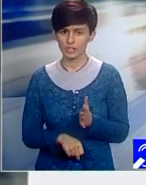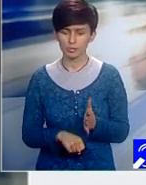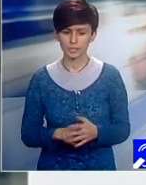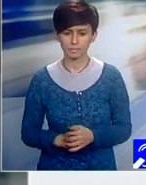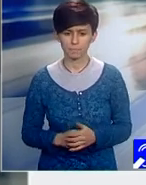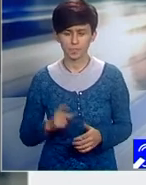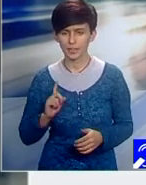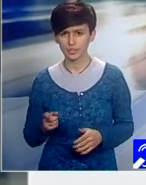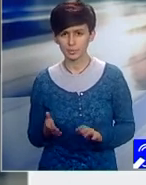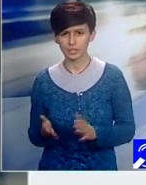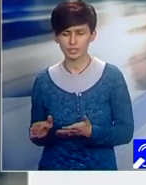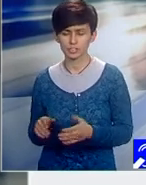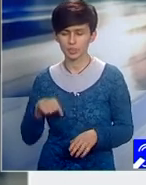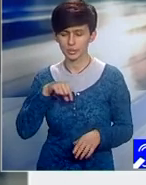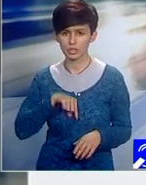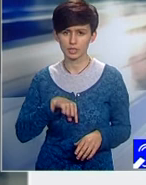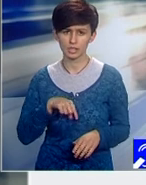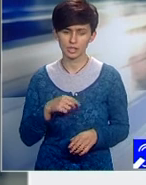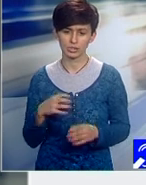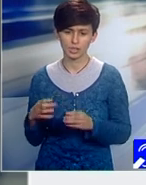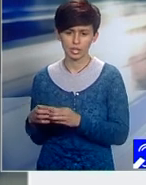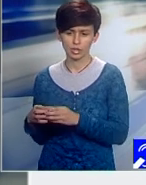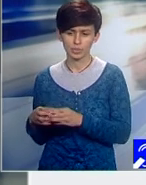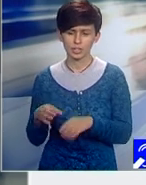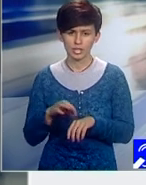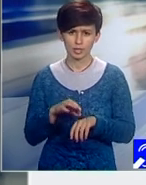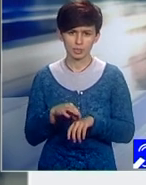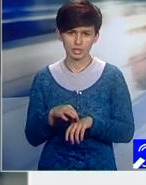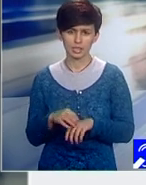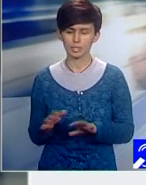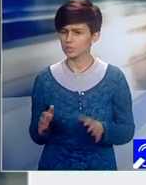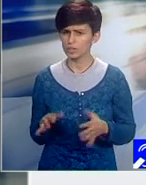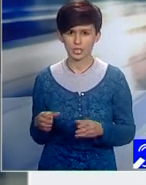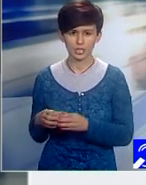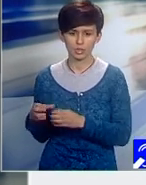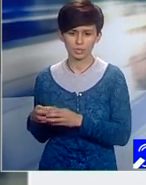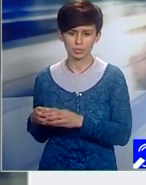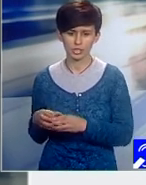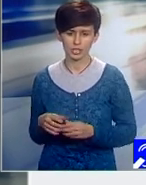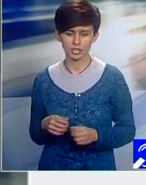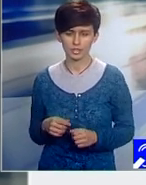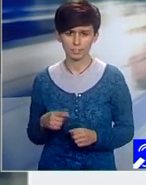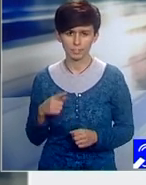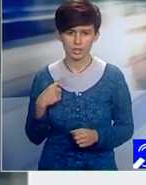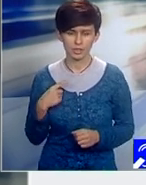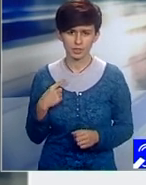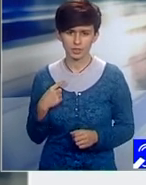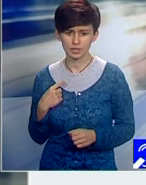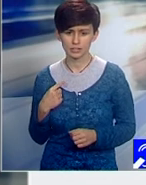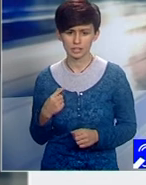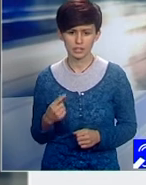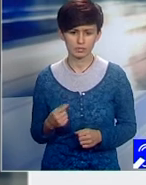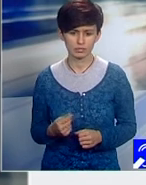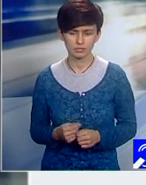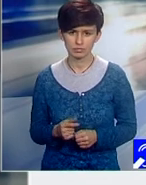Trebuiește să pornească din interior comunitatea medicală sau oricare altă comunitate. Este un bun pentru